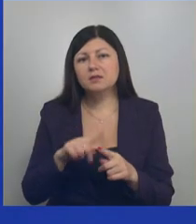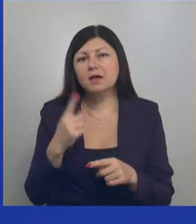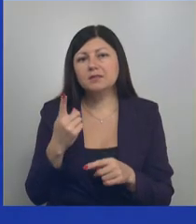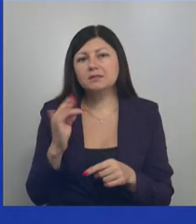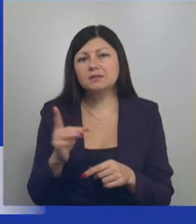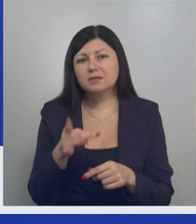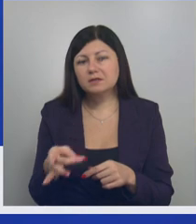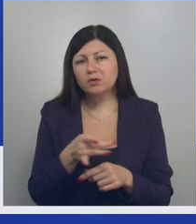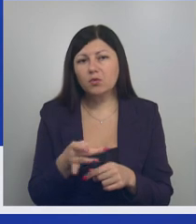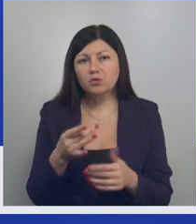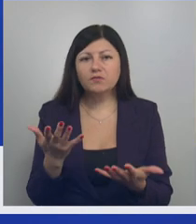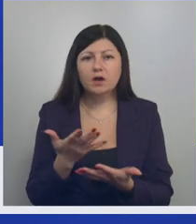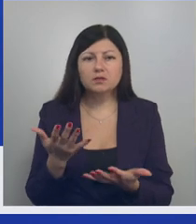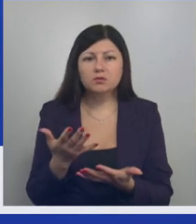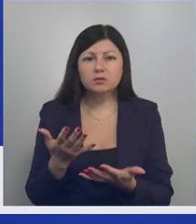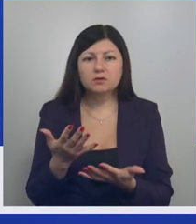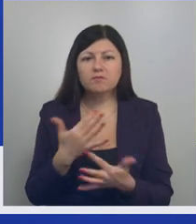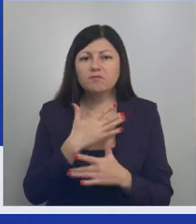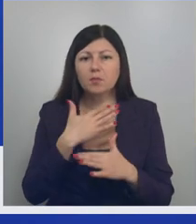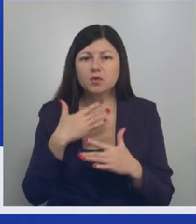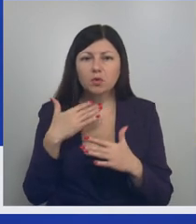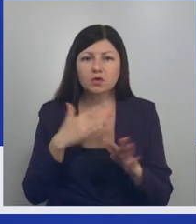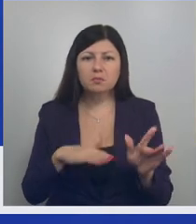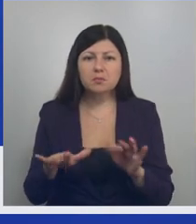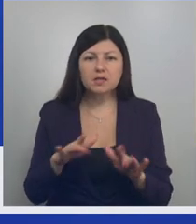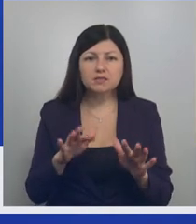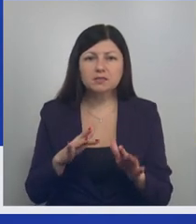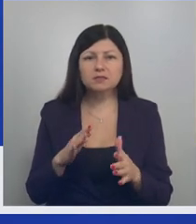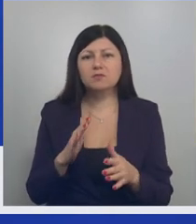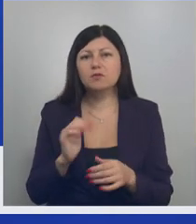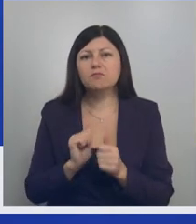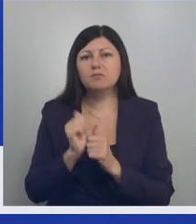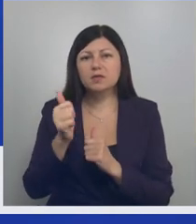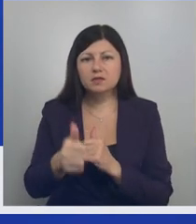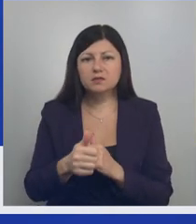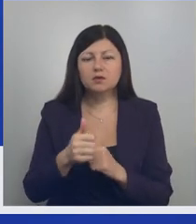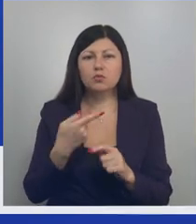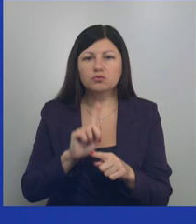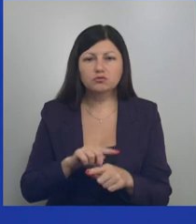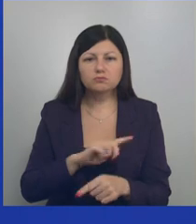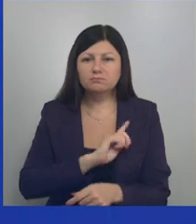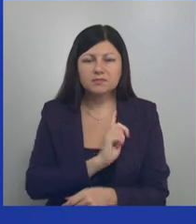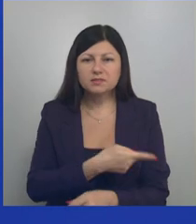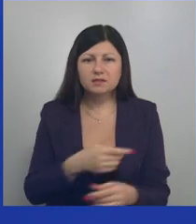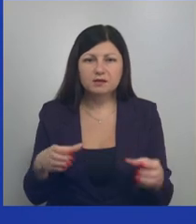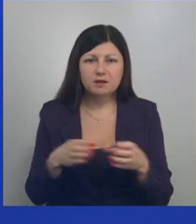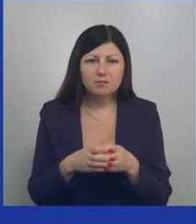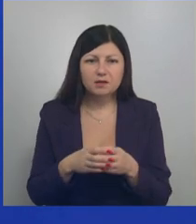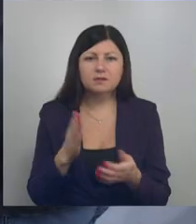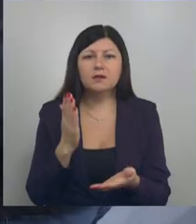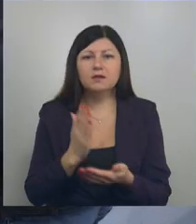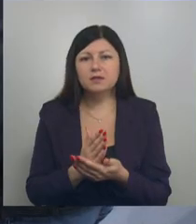регионов, которые во многих процессах впереди. Здесь очень сильная команда, здесь есть